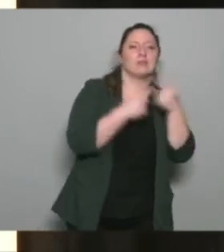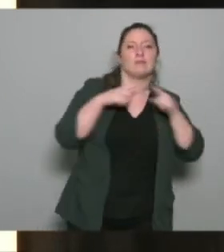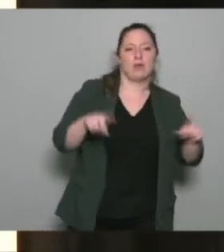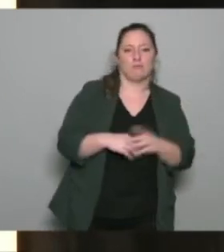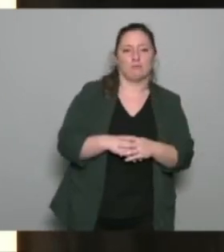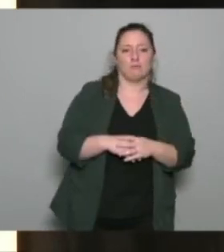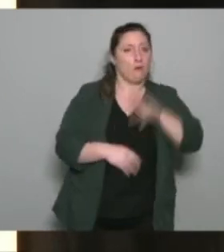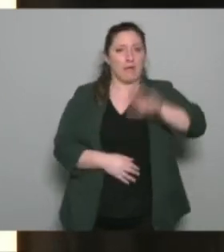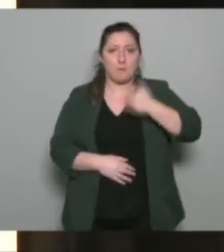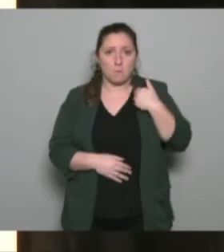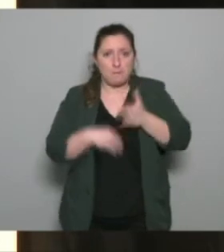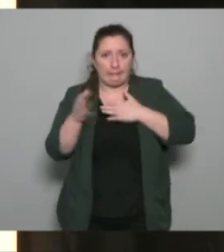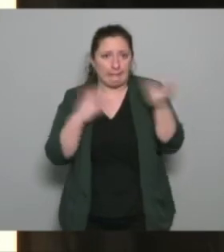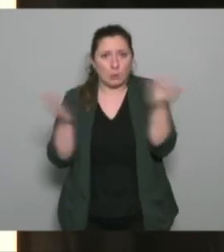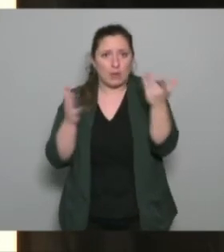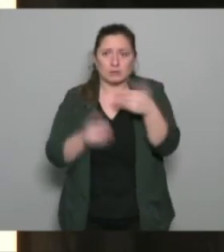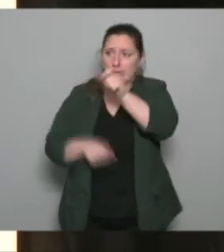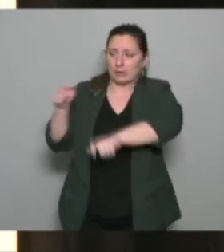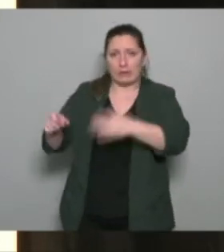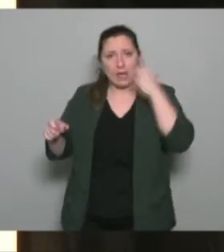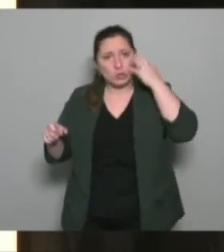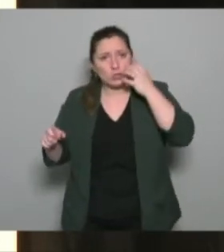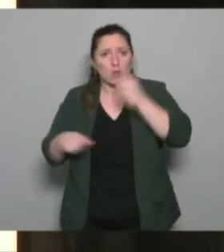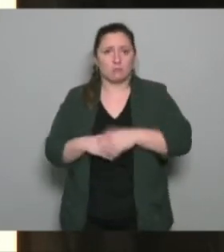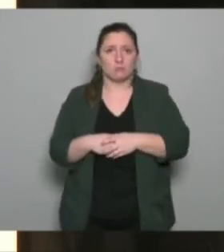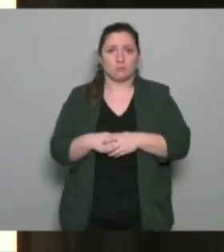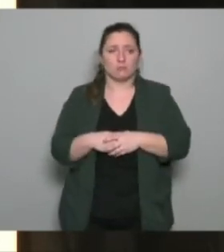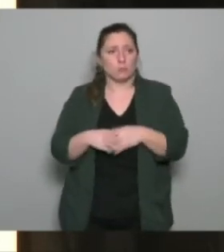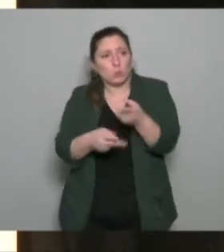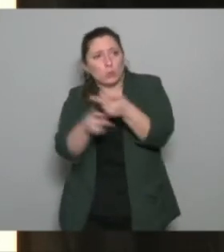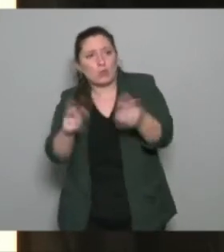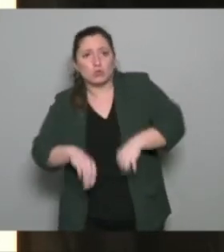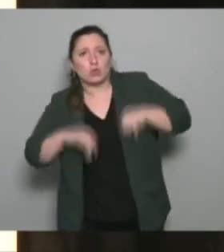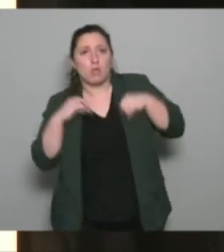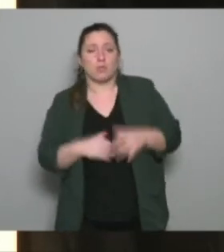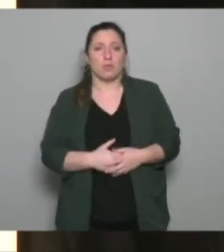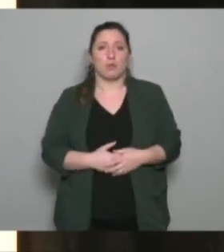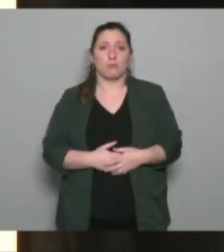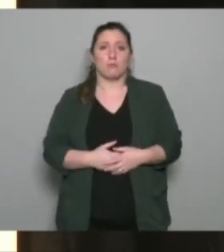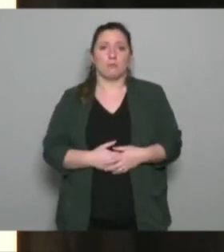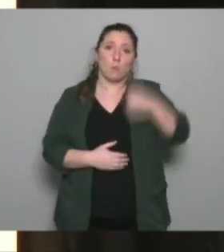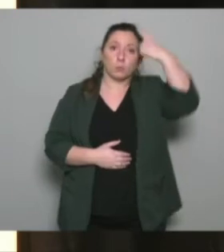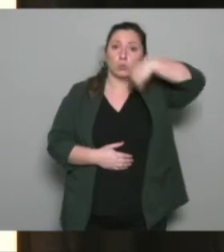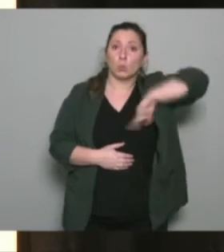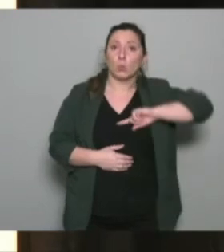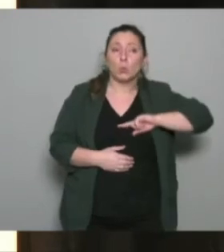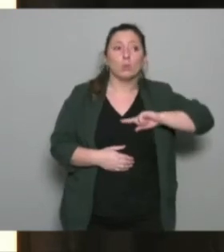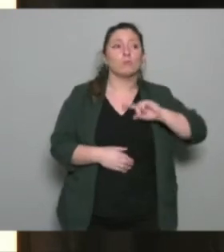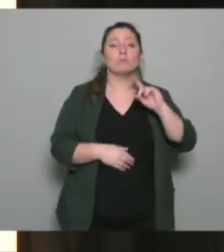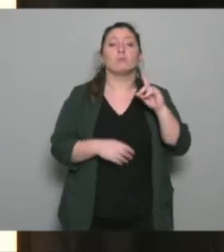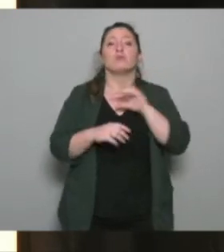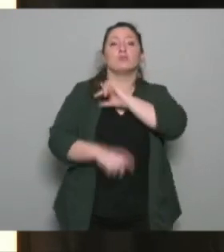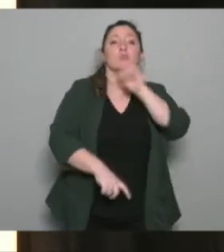donc c'est les ados c'est les jeunes et le sport pour nous c'est un outil